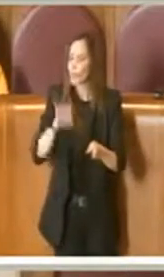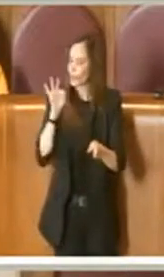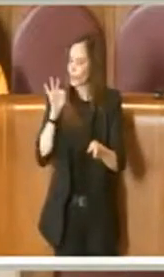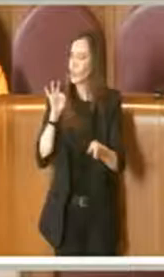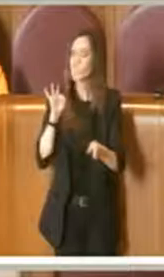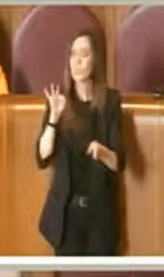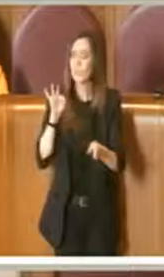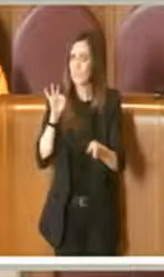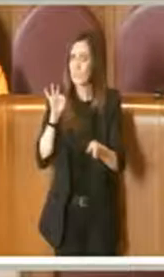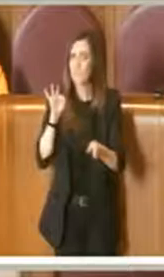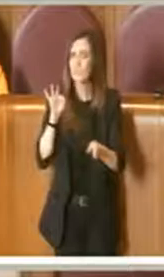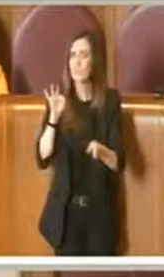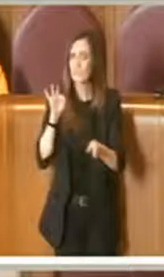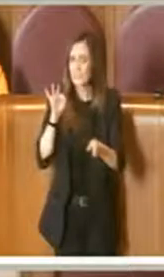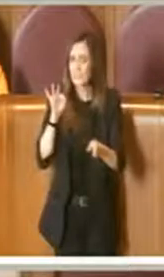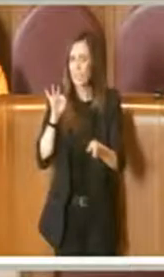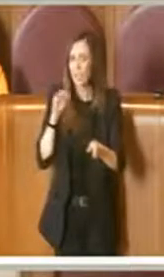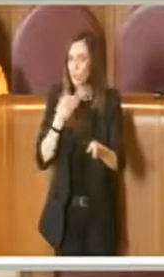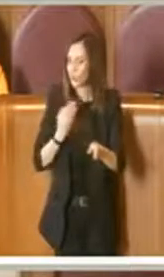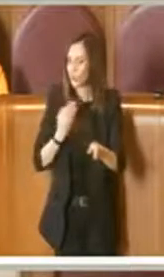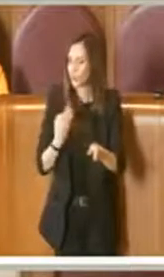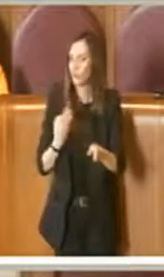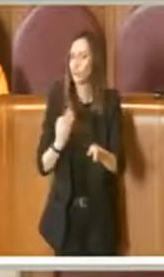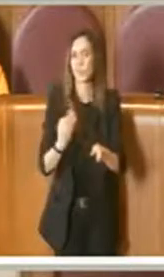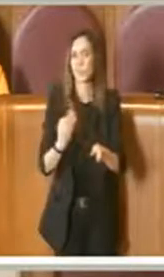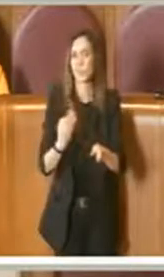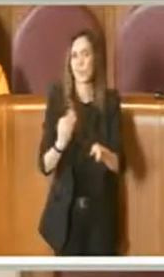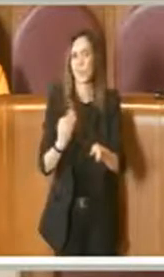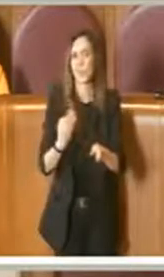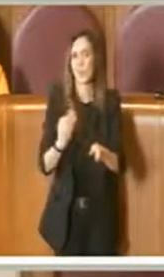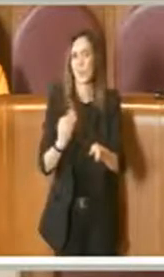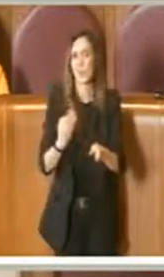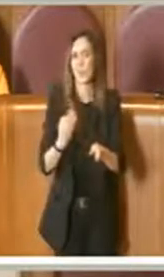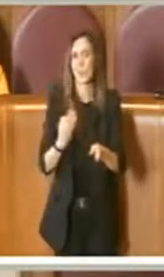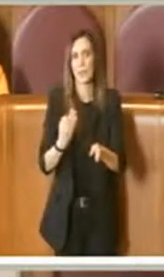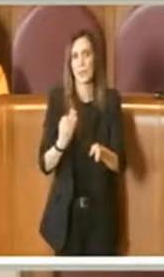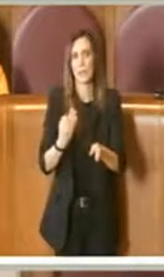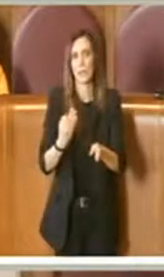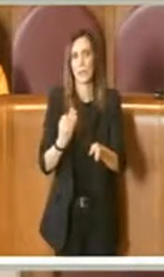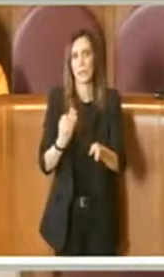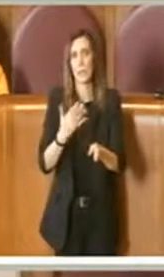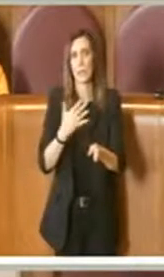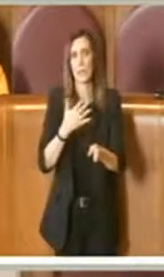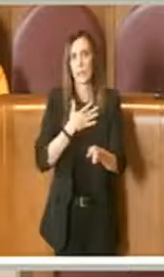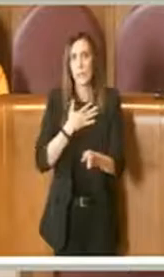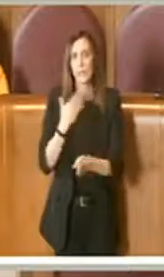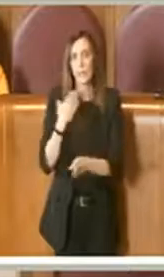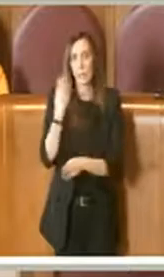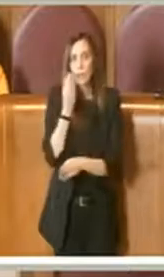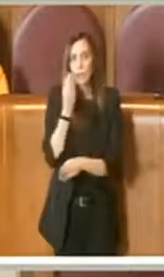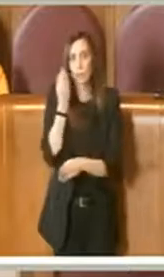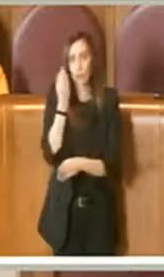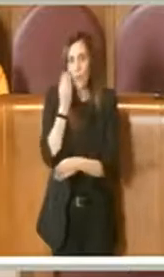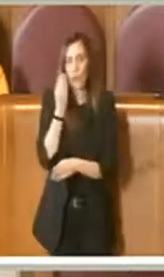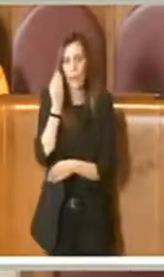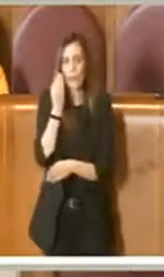assolutamente giusta. Per cui io mi rendo conto che